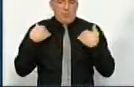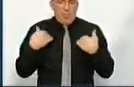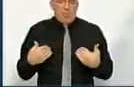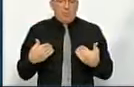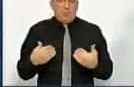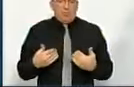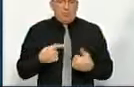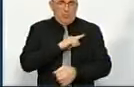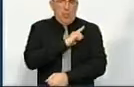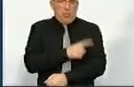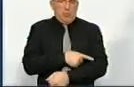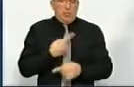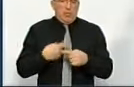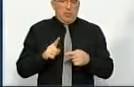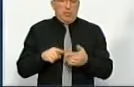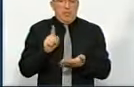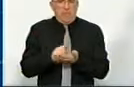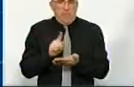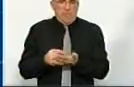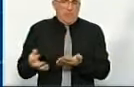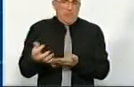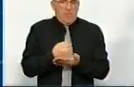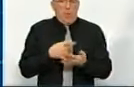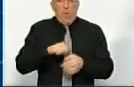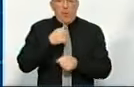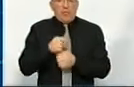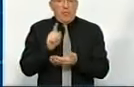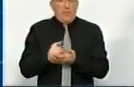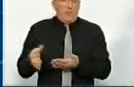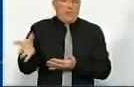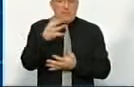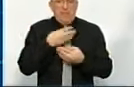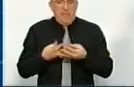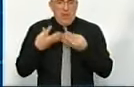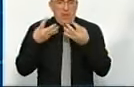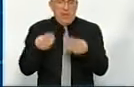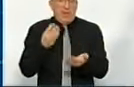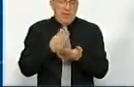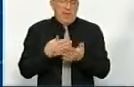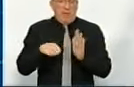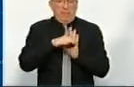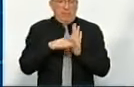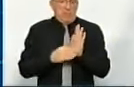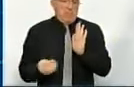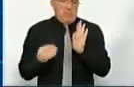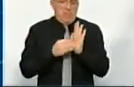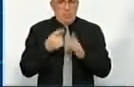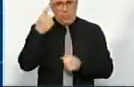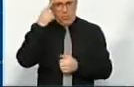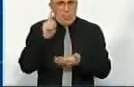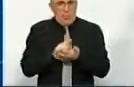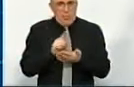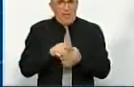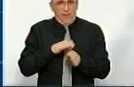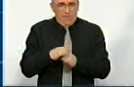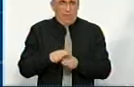доходу фізичних осіб? Так, Податок з доходу фізичних осіб – це основний податок, який ми всі з вами платимо. Ну є ця норма, вона прописана. Ви думаєте, податково